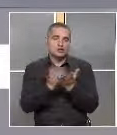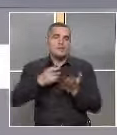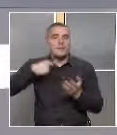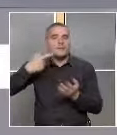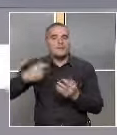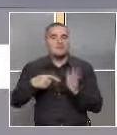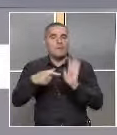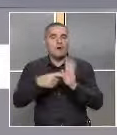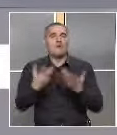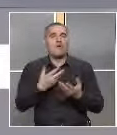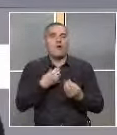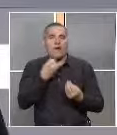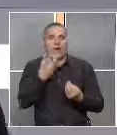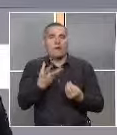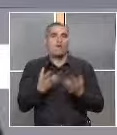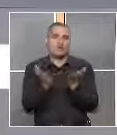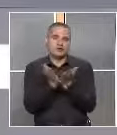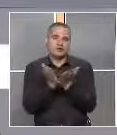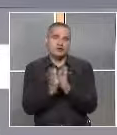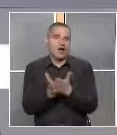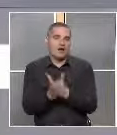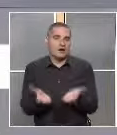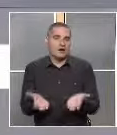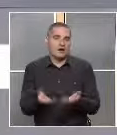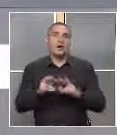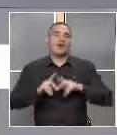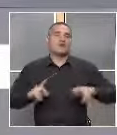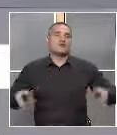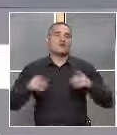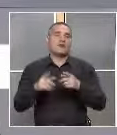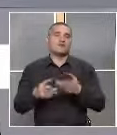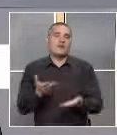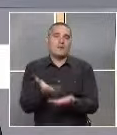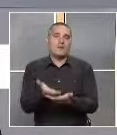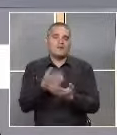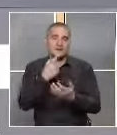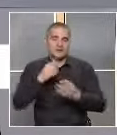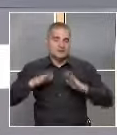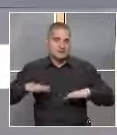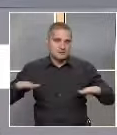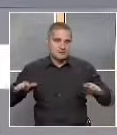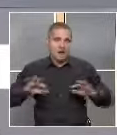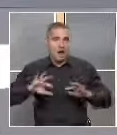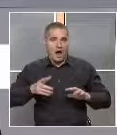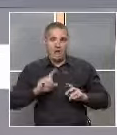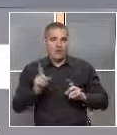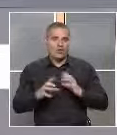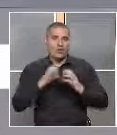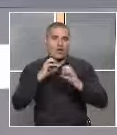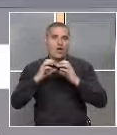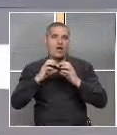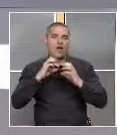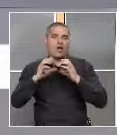им показват колко е хубаво, да се чете книга. Родителите са примера за децата. Ако не общуват с